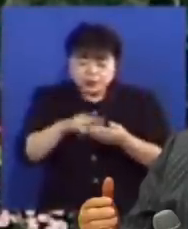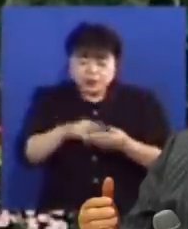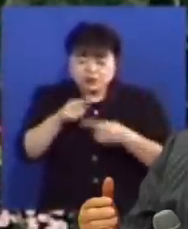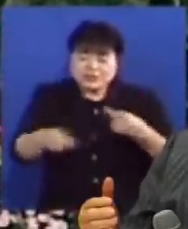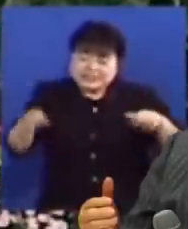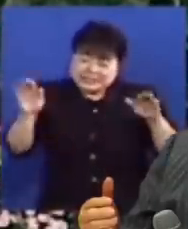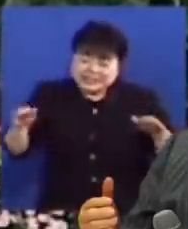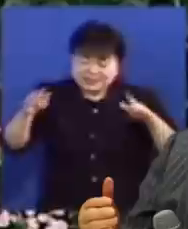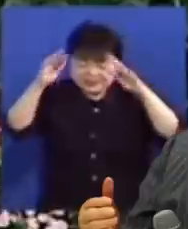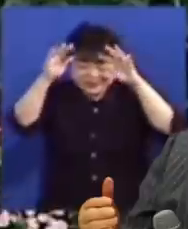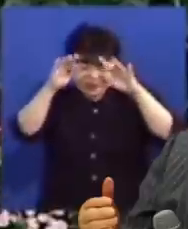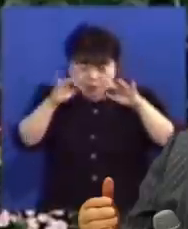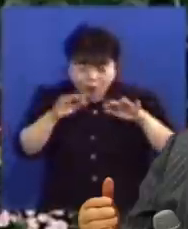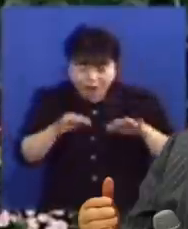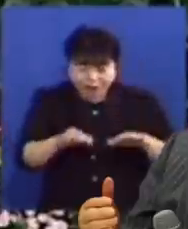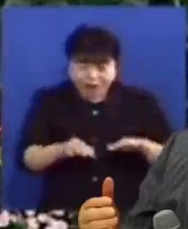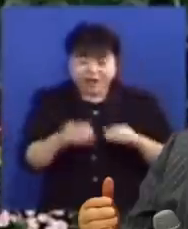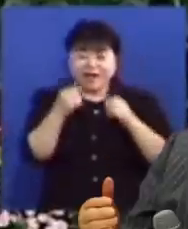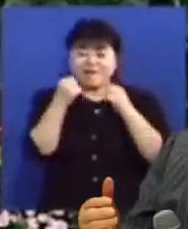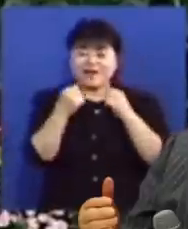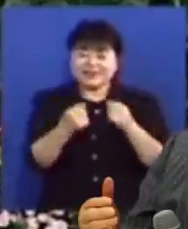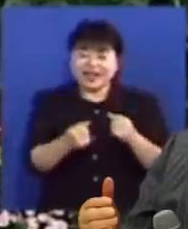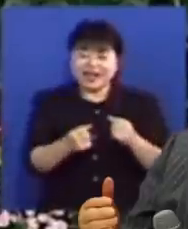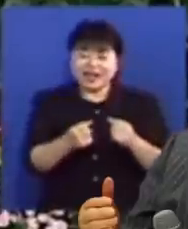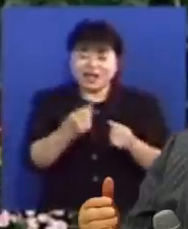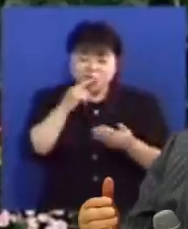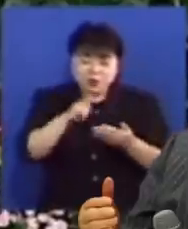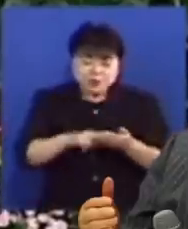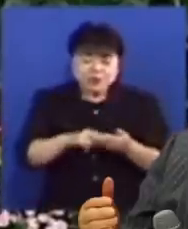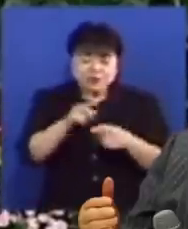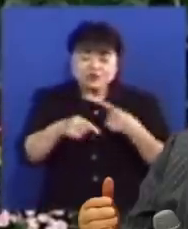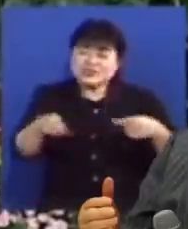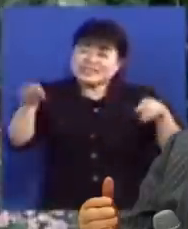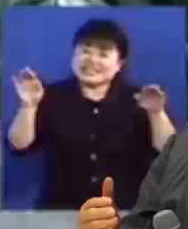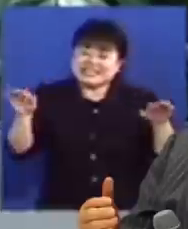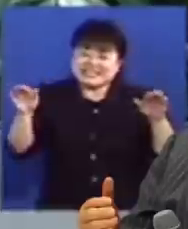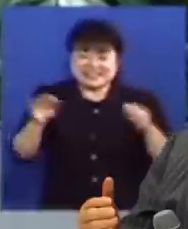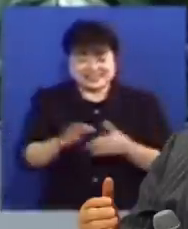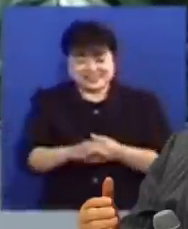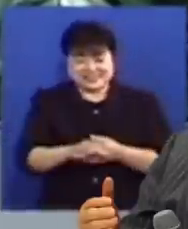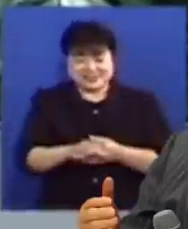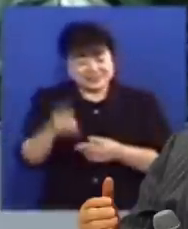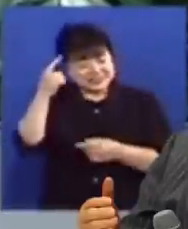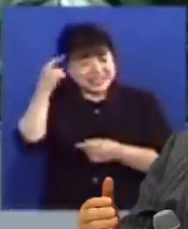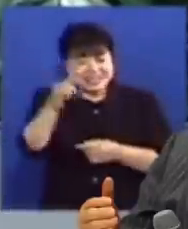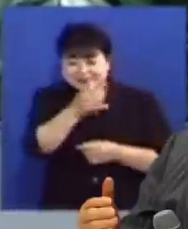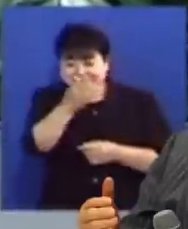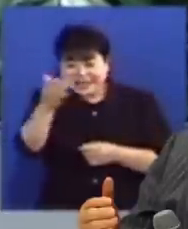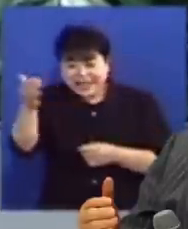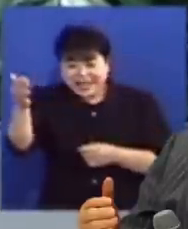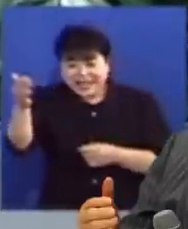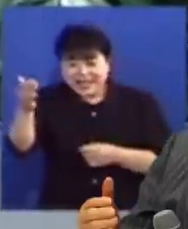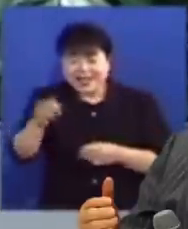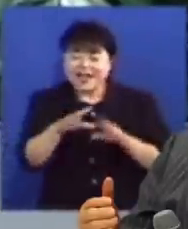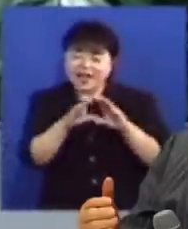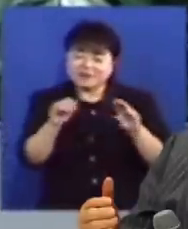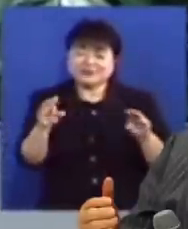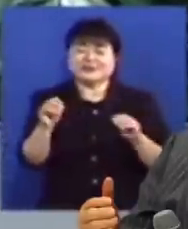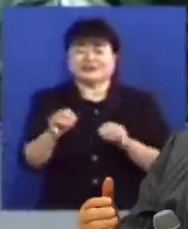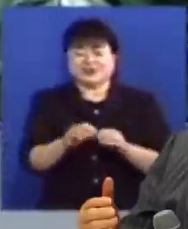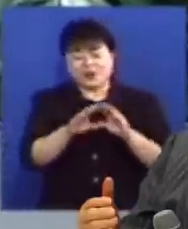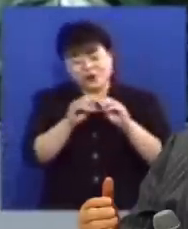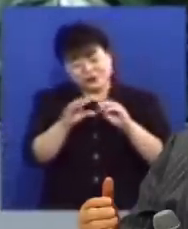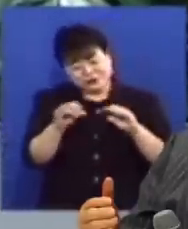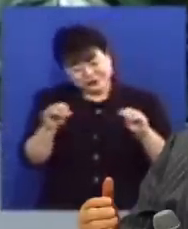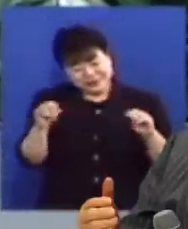내려와서 그 위에 문물렀더라 비둘기라고 말하면 여러분 어떤 이미지가 생깁니까 부드럽고 온유하다